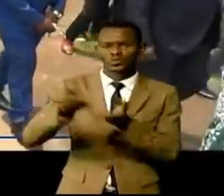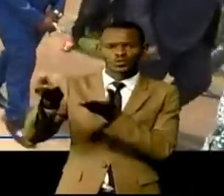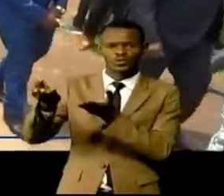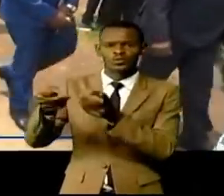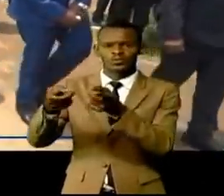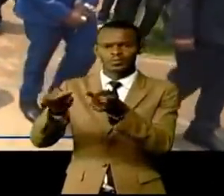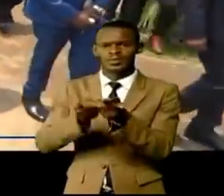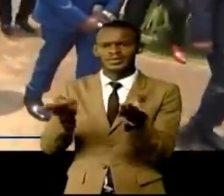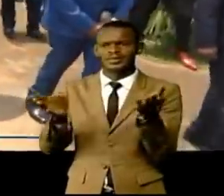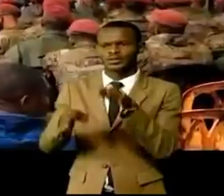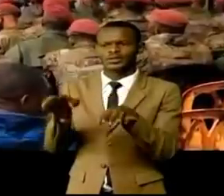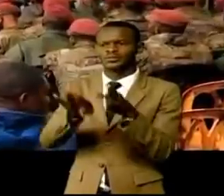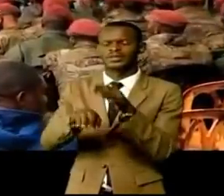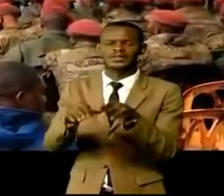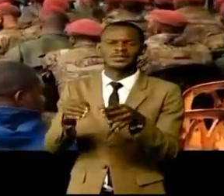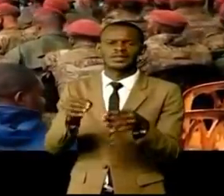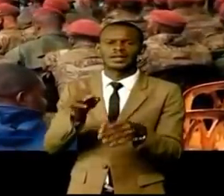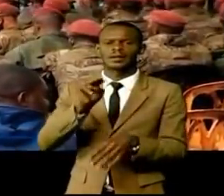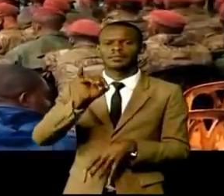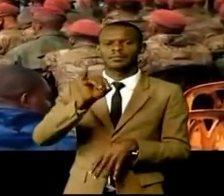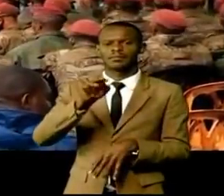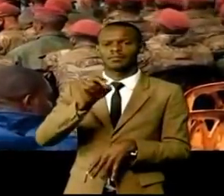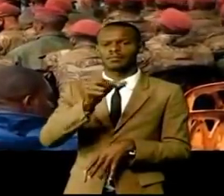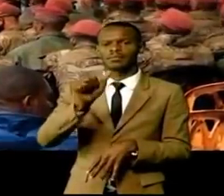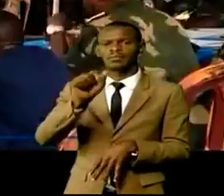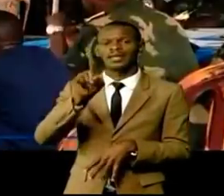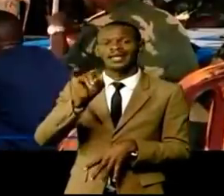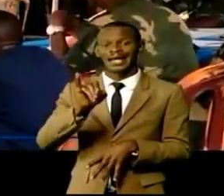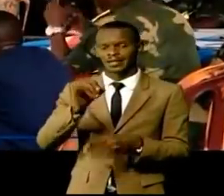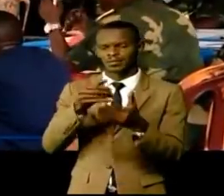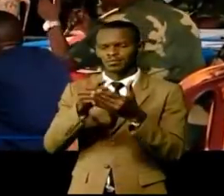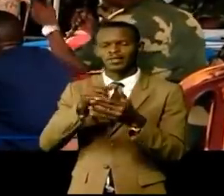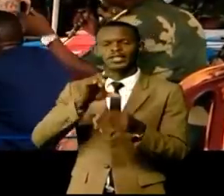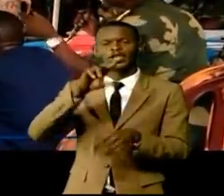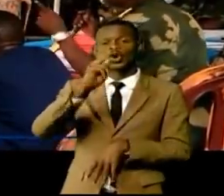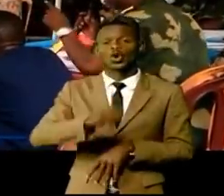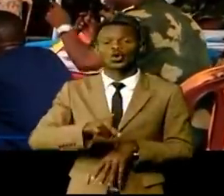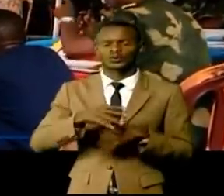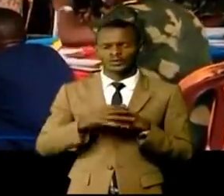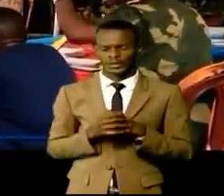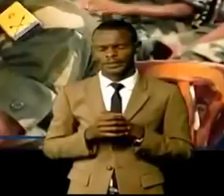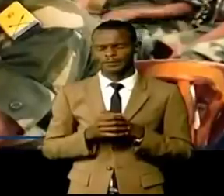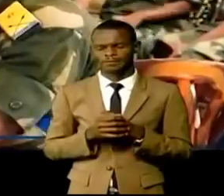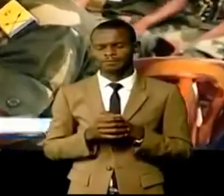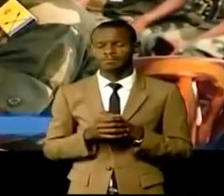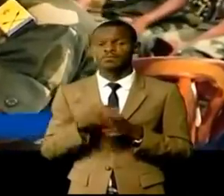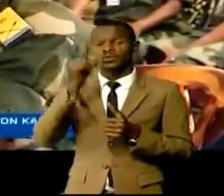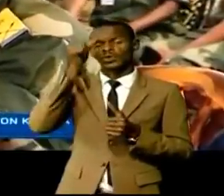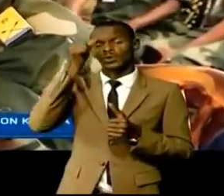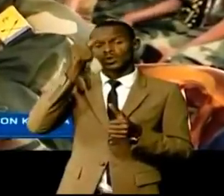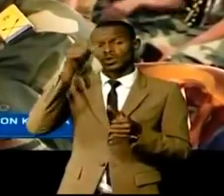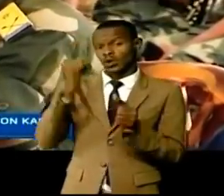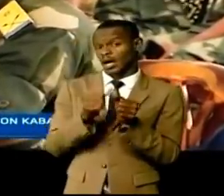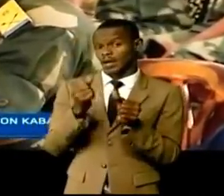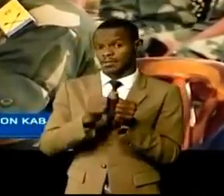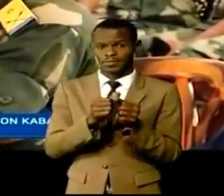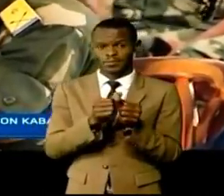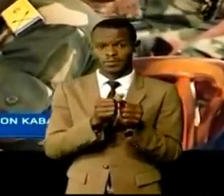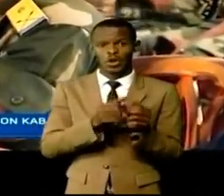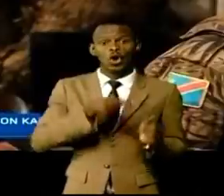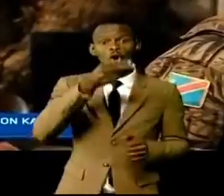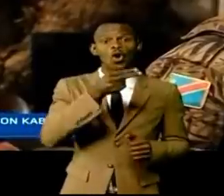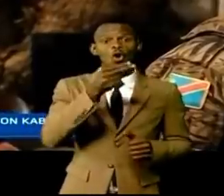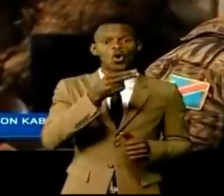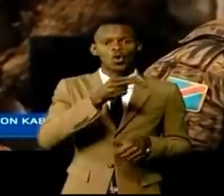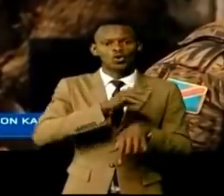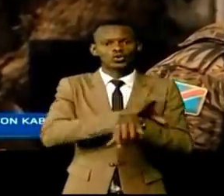route du Congo central il convient de signaler que la haute cour militaire siégeant en procédure de flagrance a prononcé contre